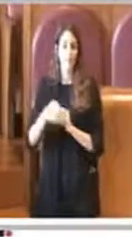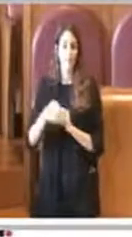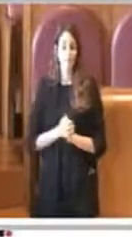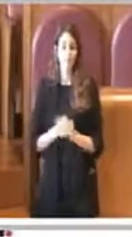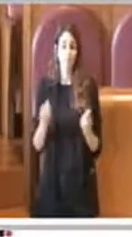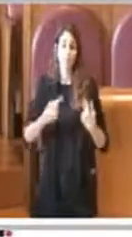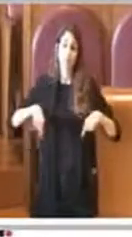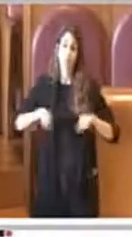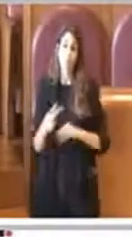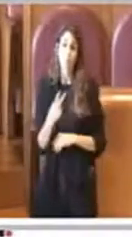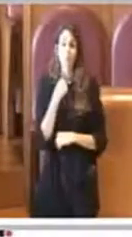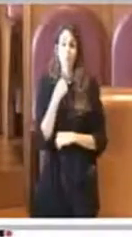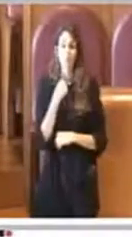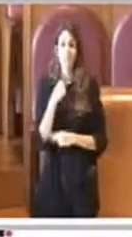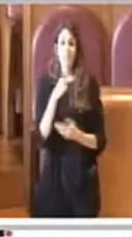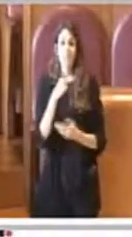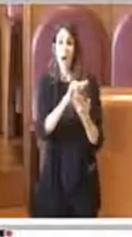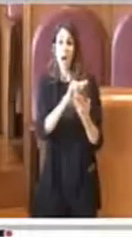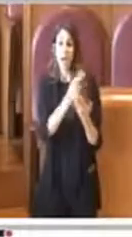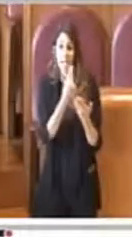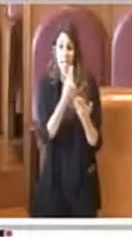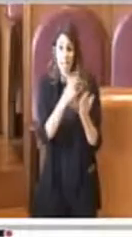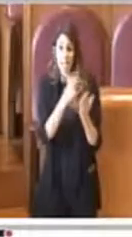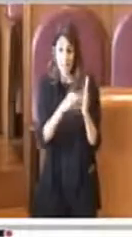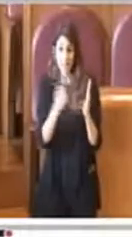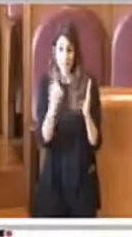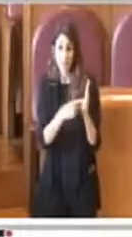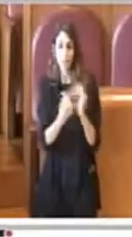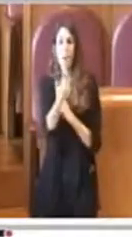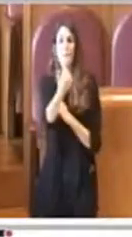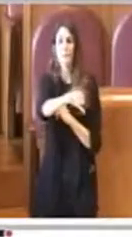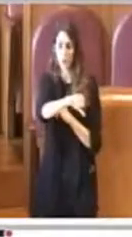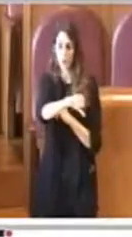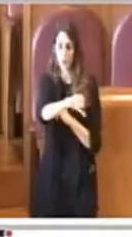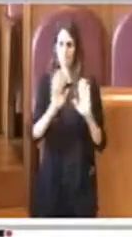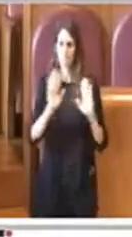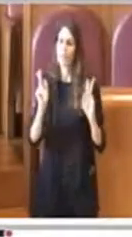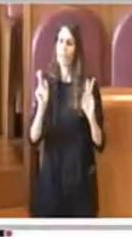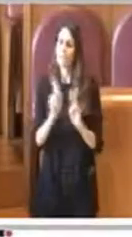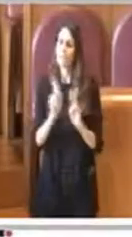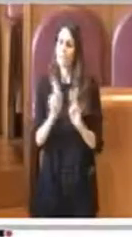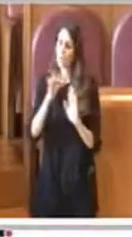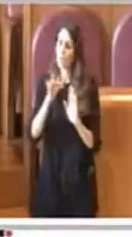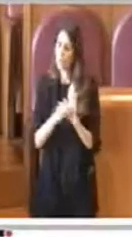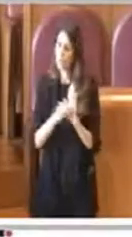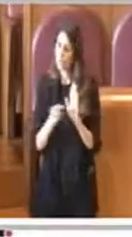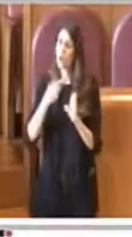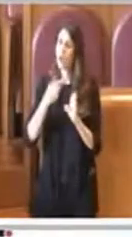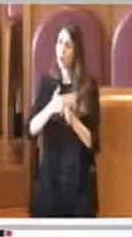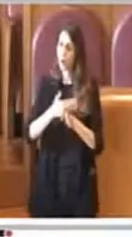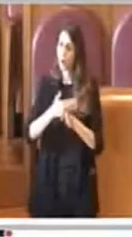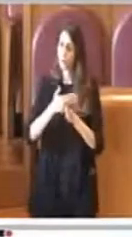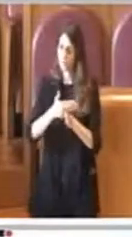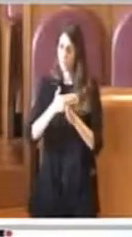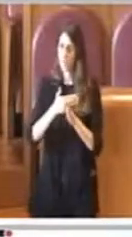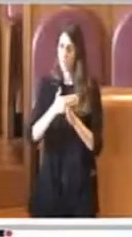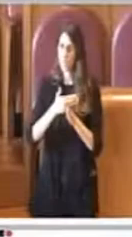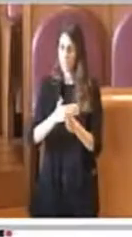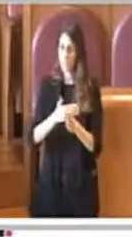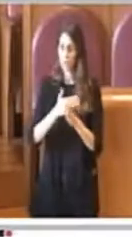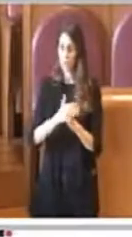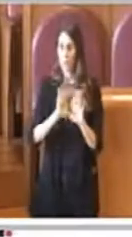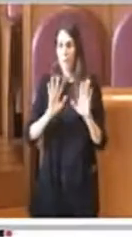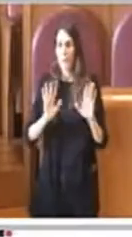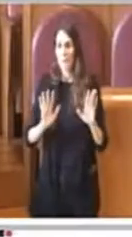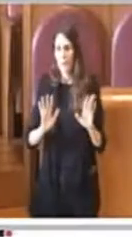mozione, ma non perché non condividiamo i punti, ma chiaramente come ha specificato anche il consigliere, è passato comunque dal